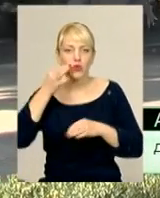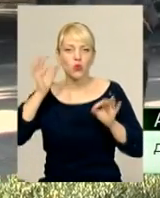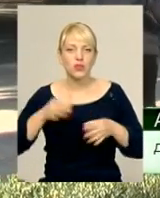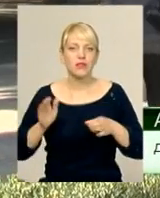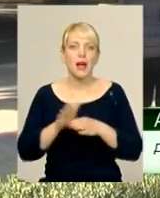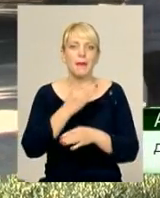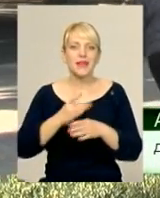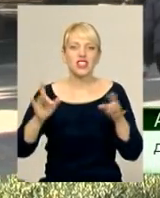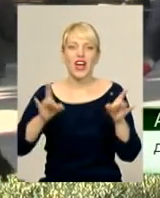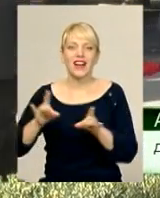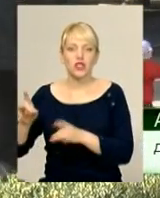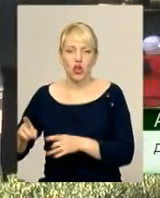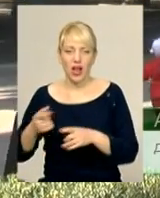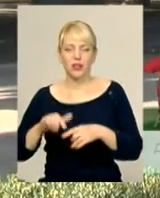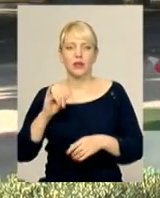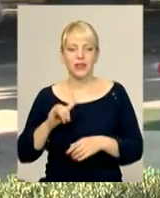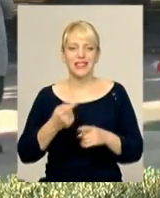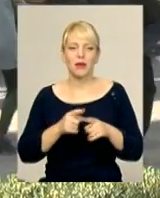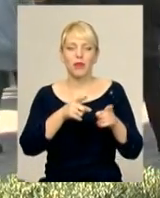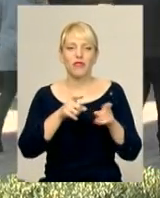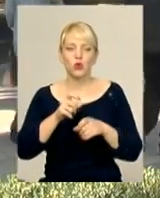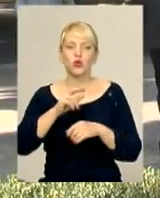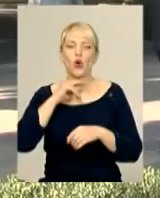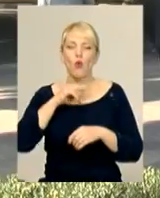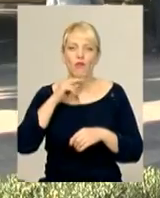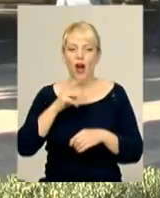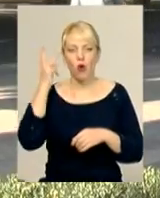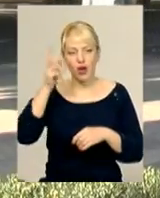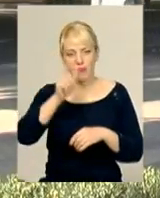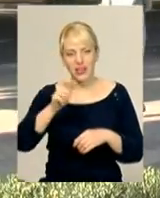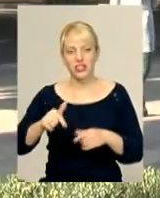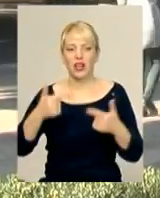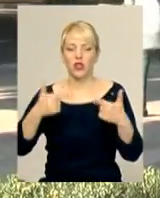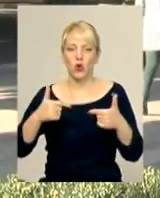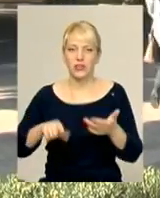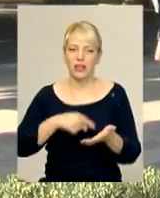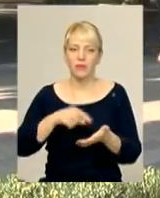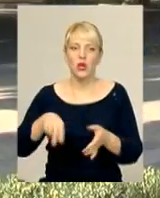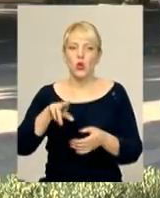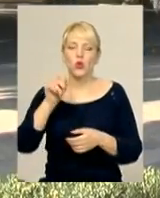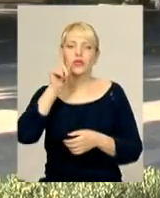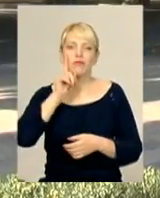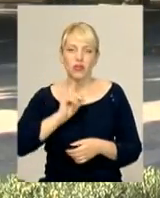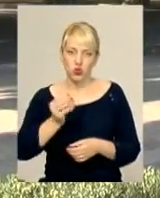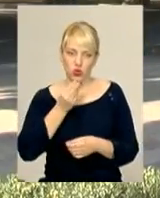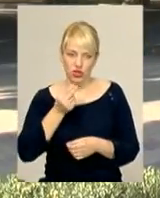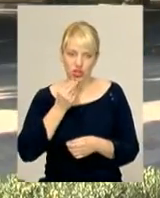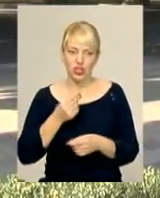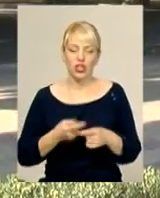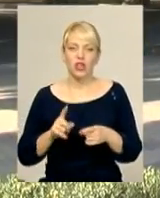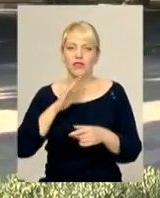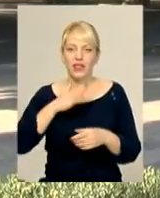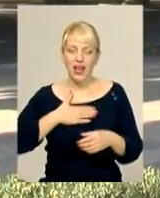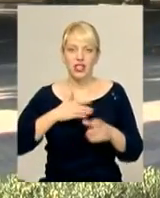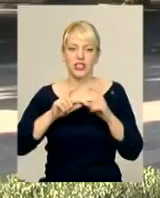Це привернути увагу хмельничан і гостей міста до смачної їжі, що в наших